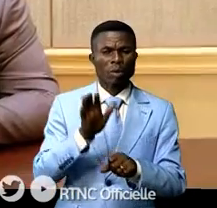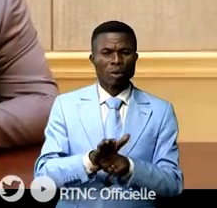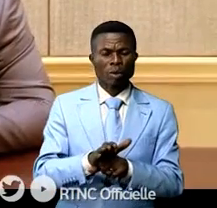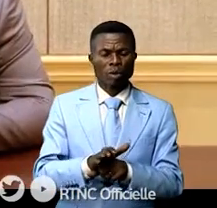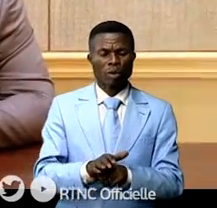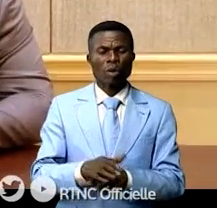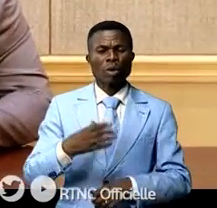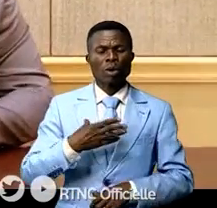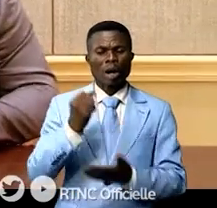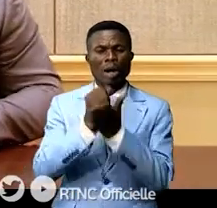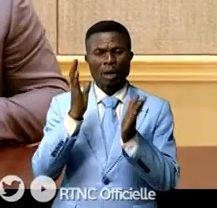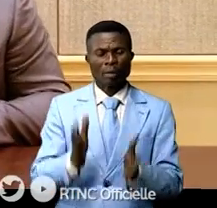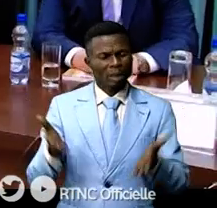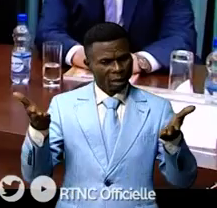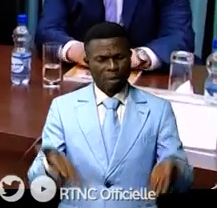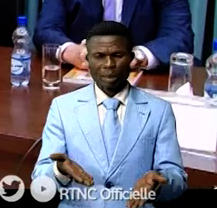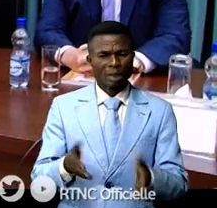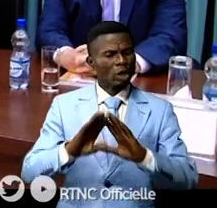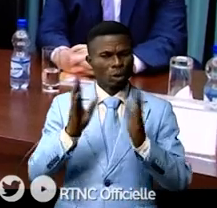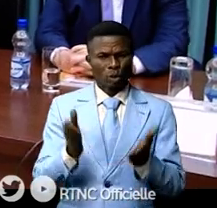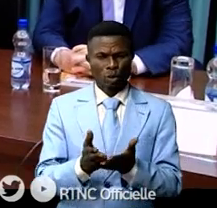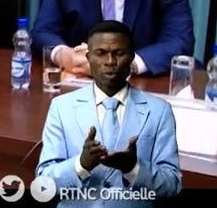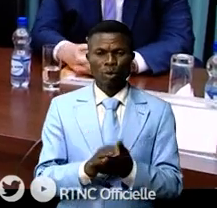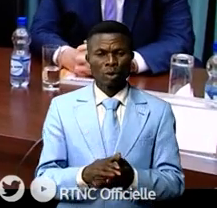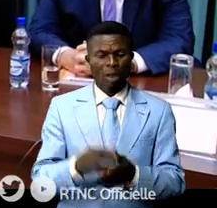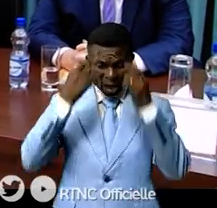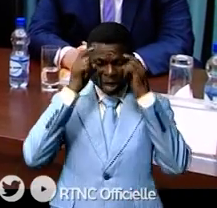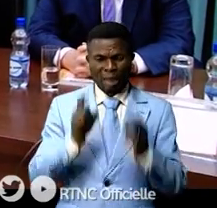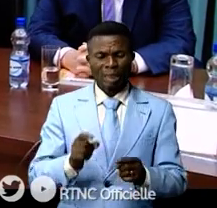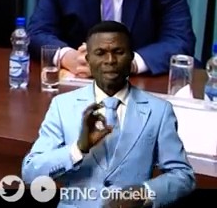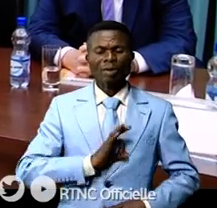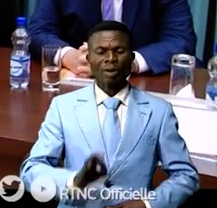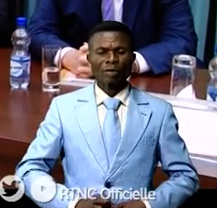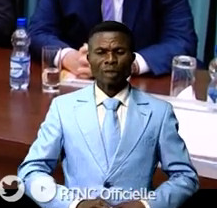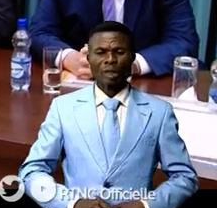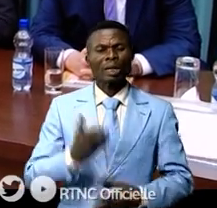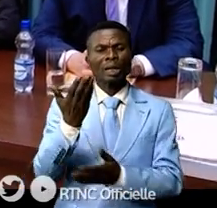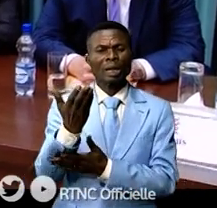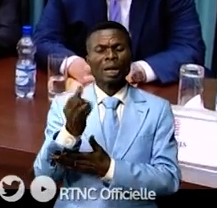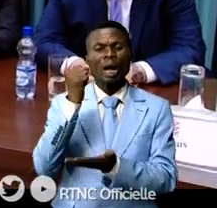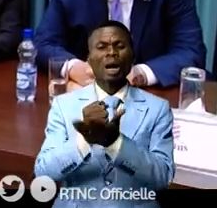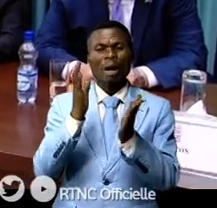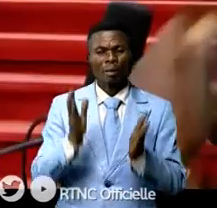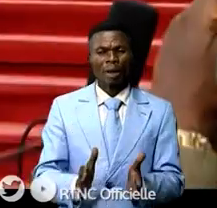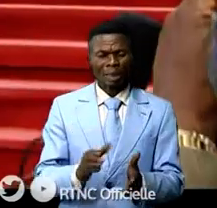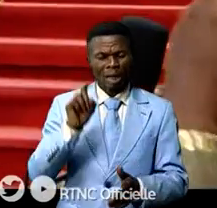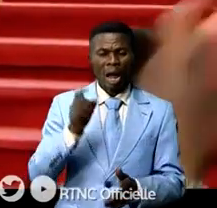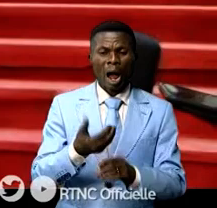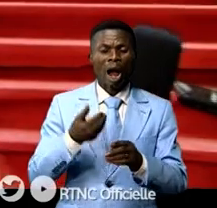corps diplomatique a été représenté. Comment vous avez accueilli cette décision de l'État qui demande à ceux que les ambassadeurs informent